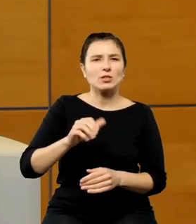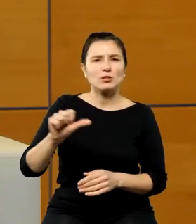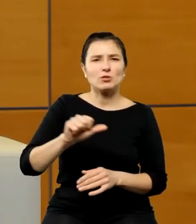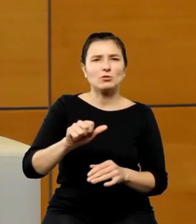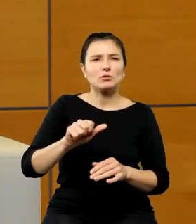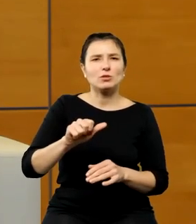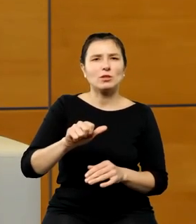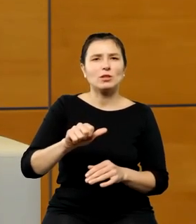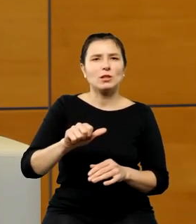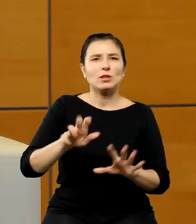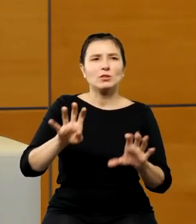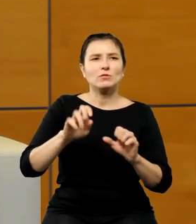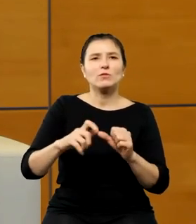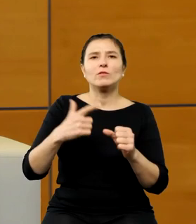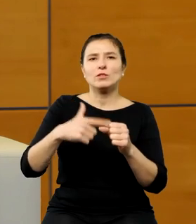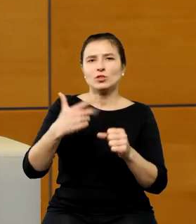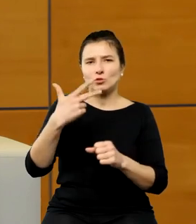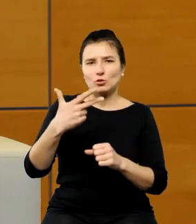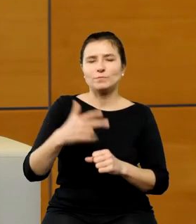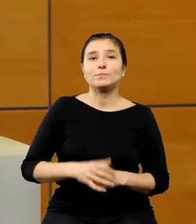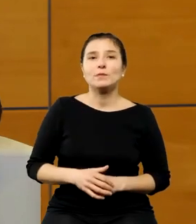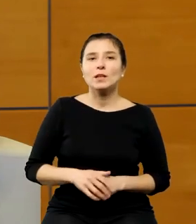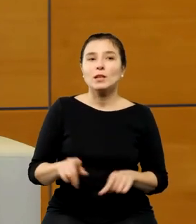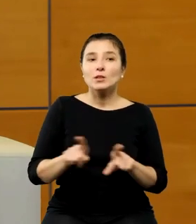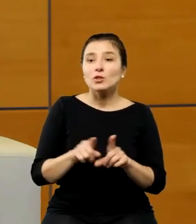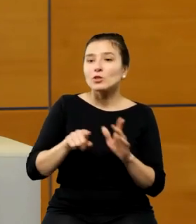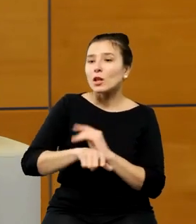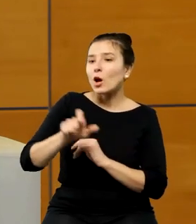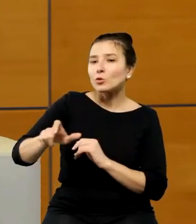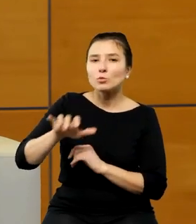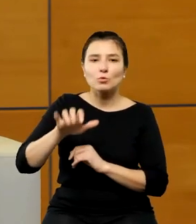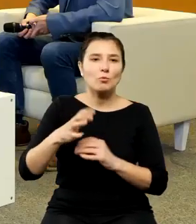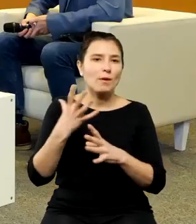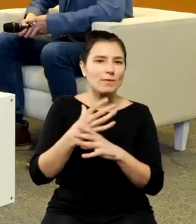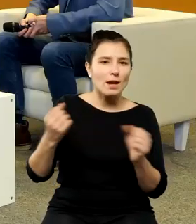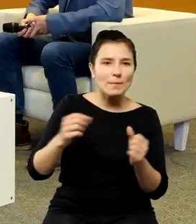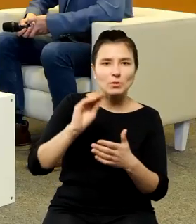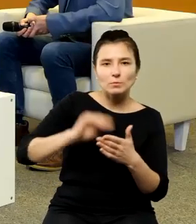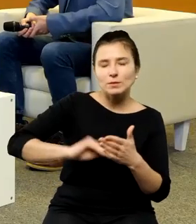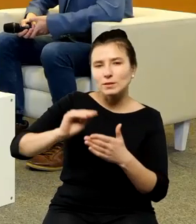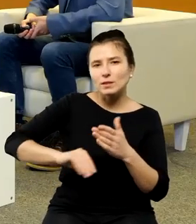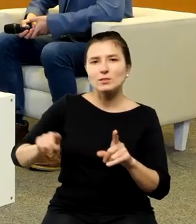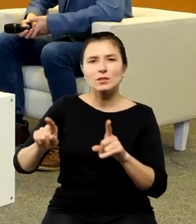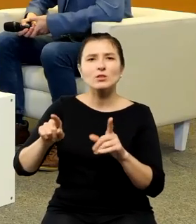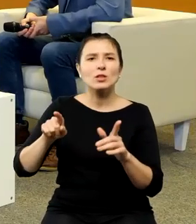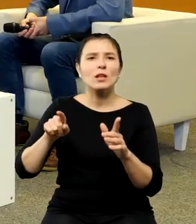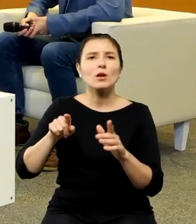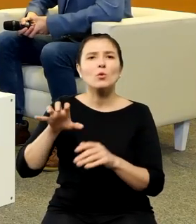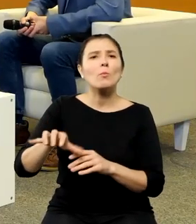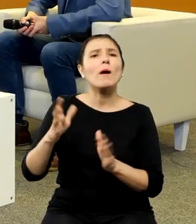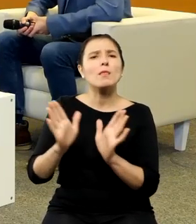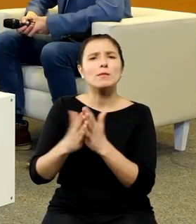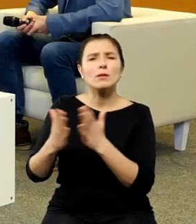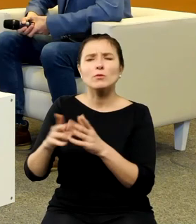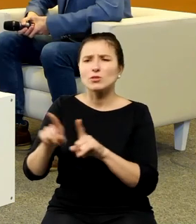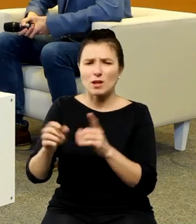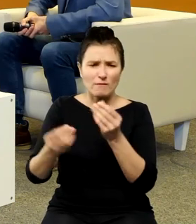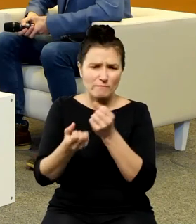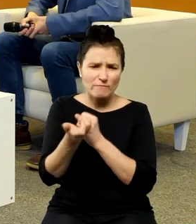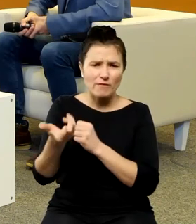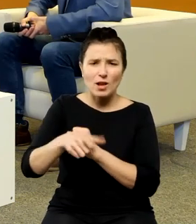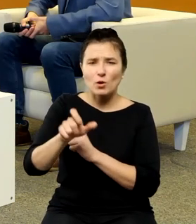twórców kultury literatów dramatopisarzy i pewnie dla szerszej szerszego grona